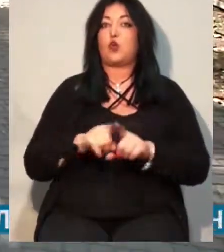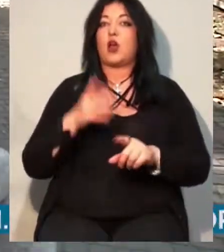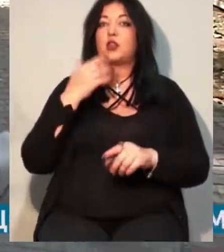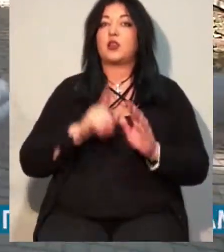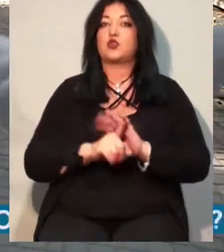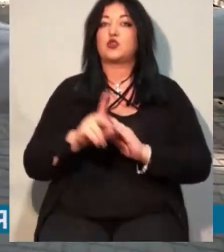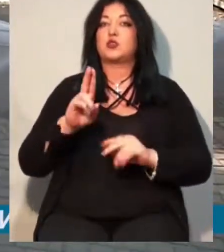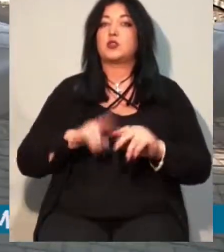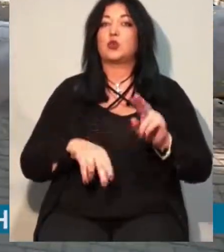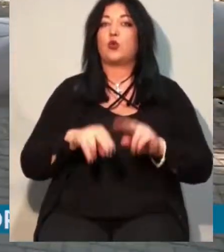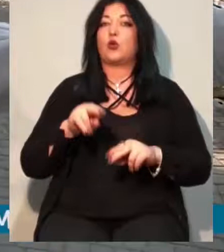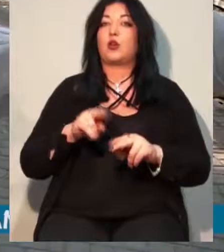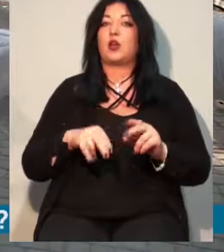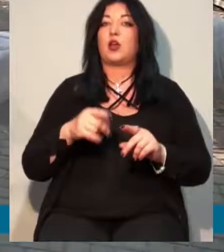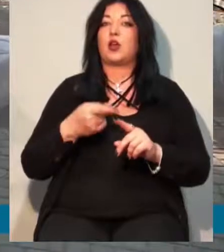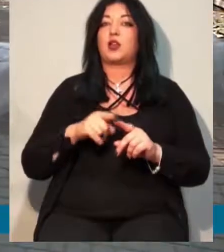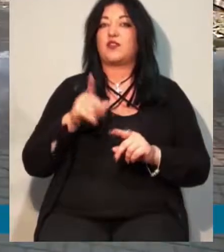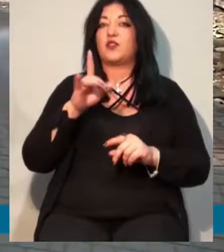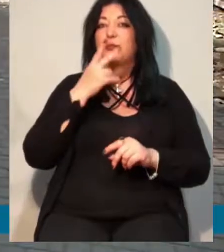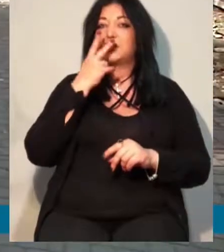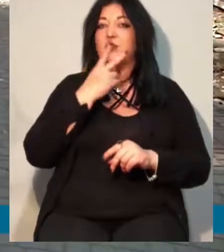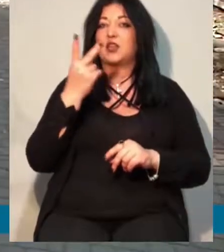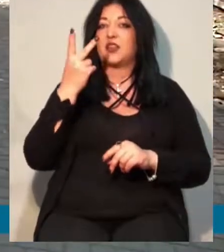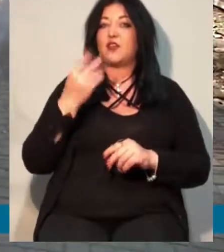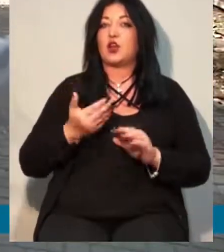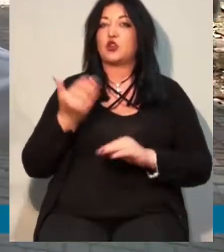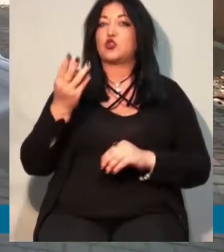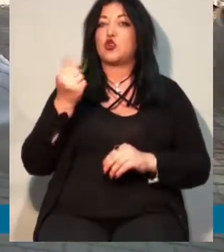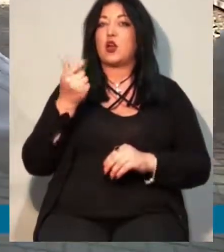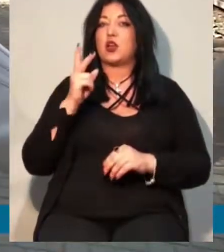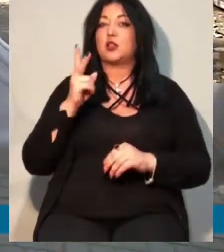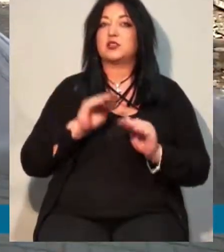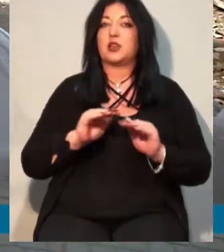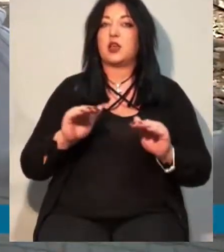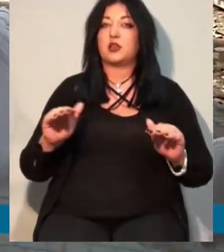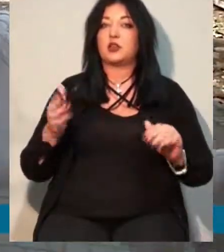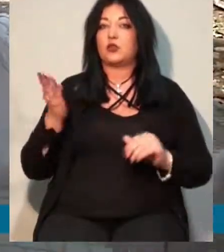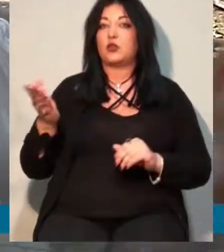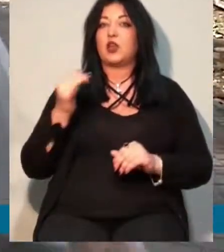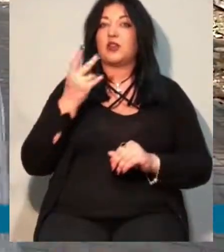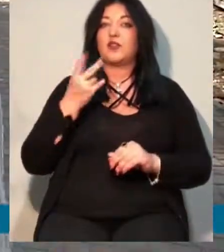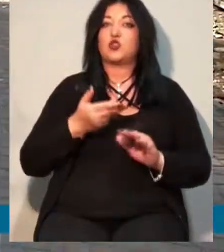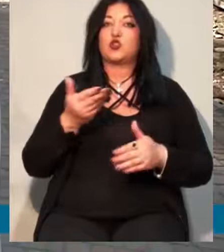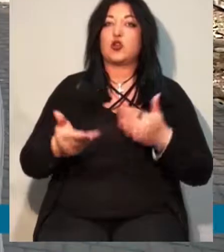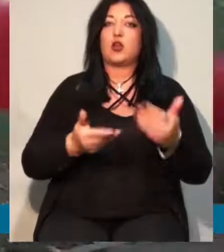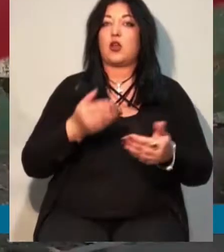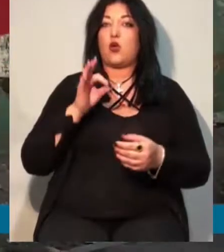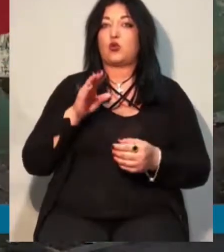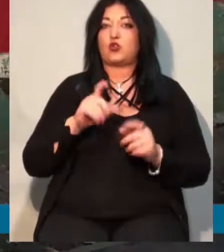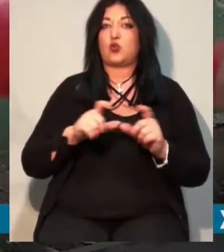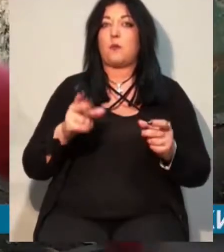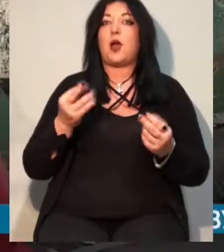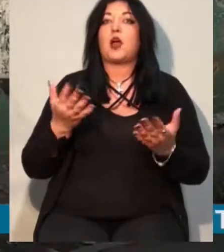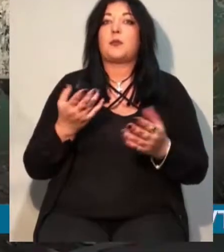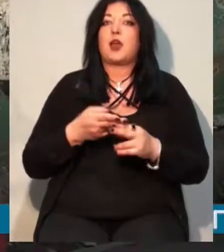це, посмотрите, два шага до садика, два шага до школи. Це по яким це нормам. Я